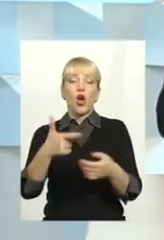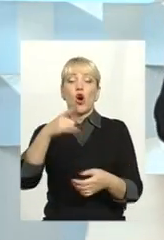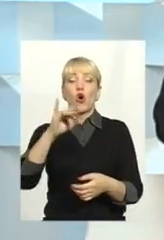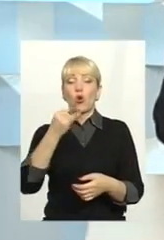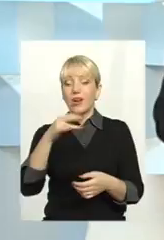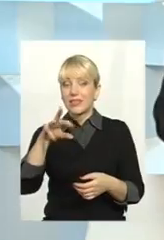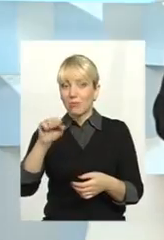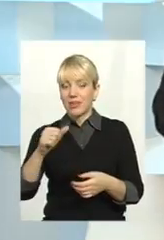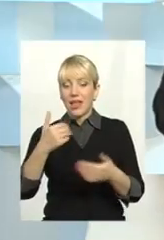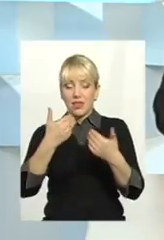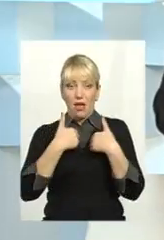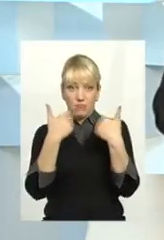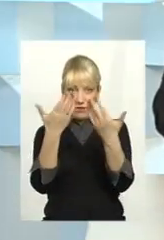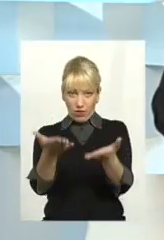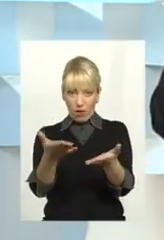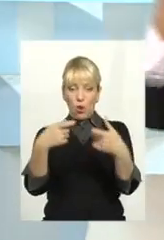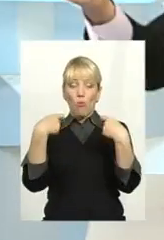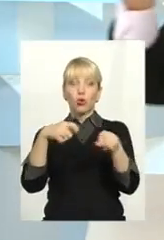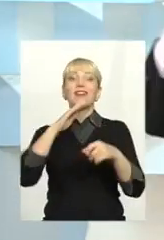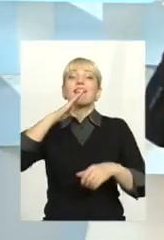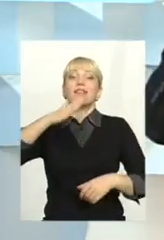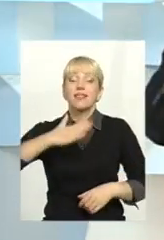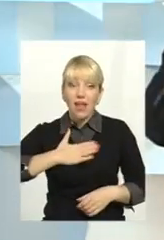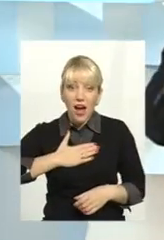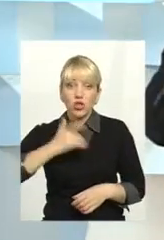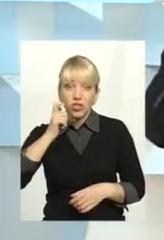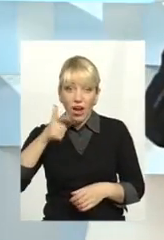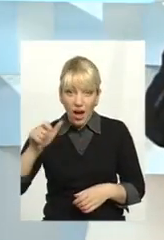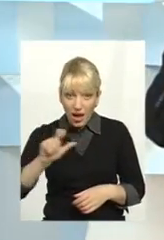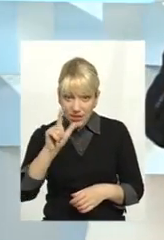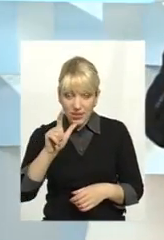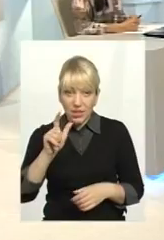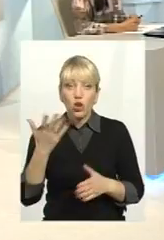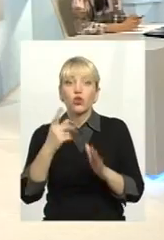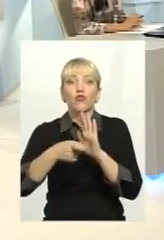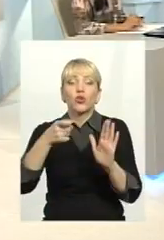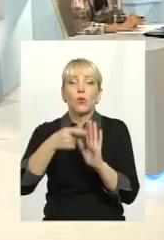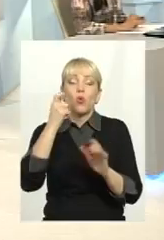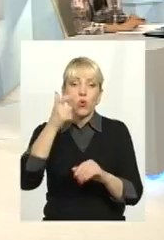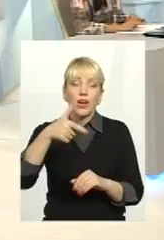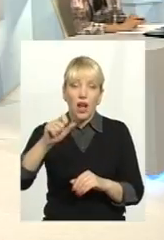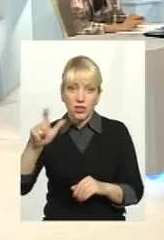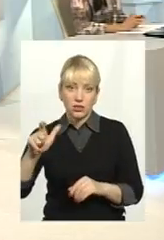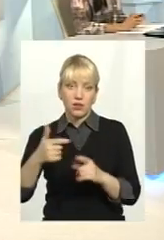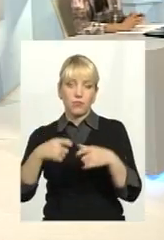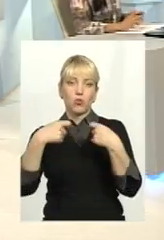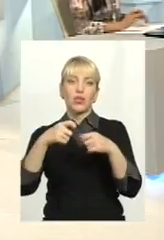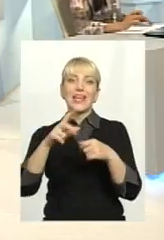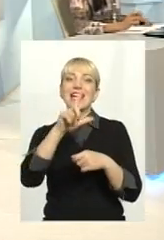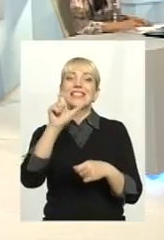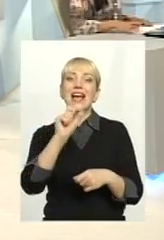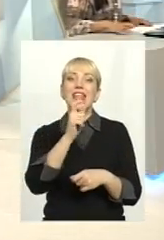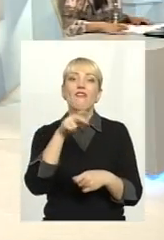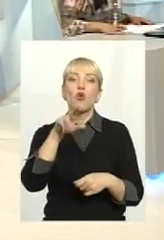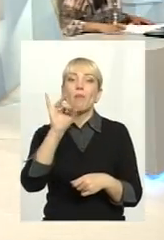вами продає наш газ, який видобуває наша з вами компанія «Укргазове добування». Він нам продає за європейською ціною. Ось до